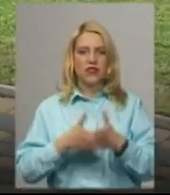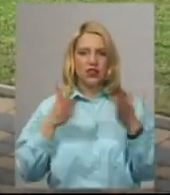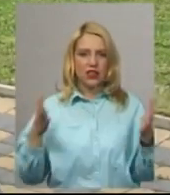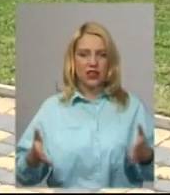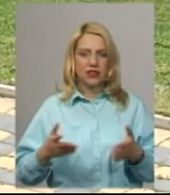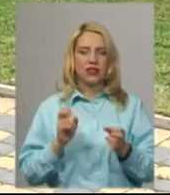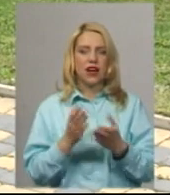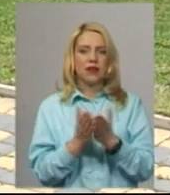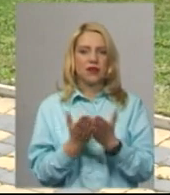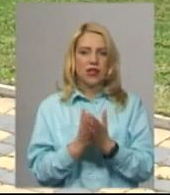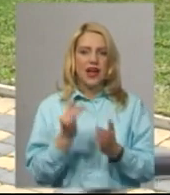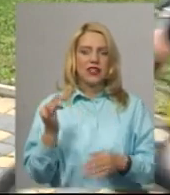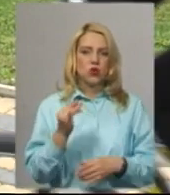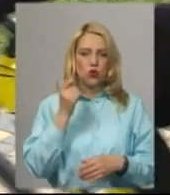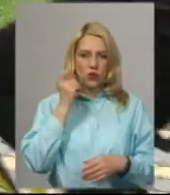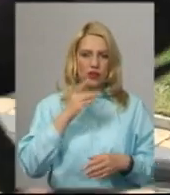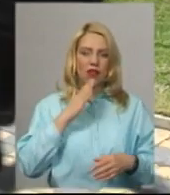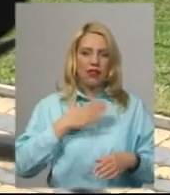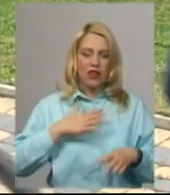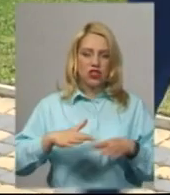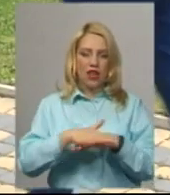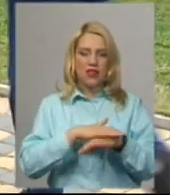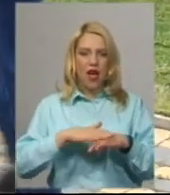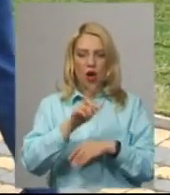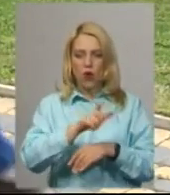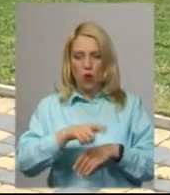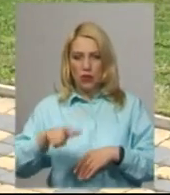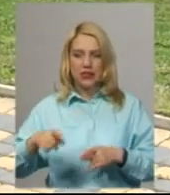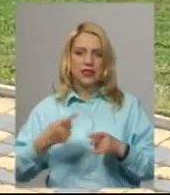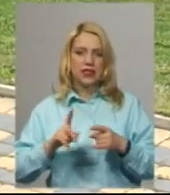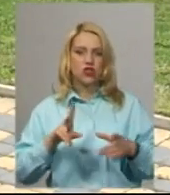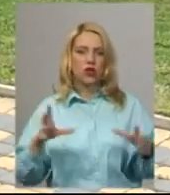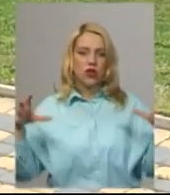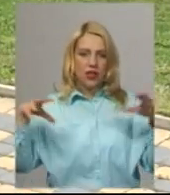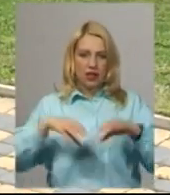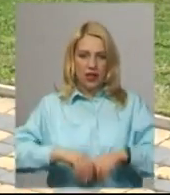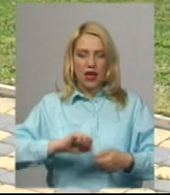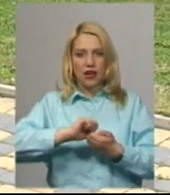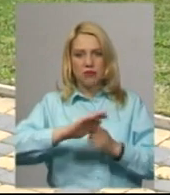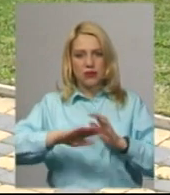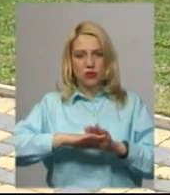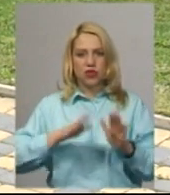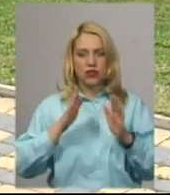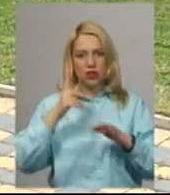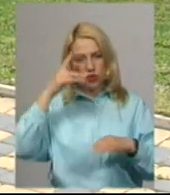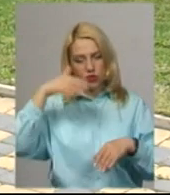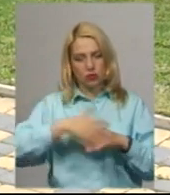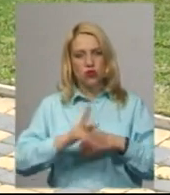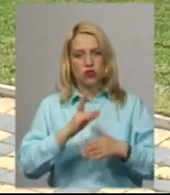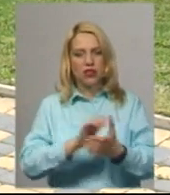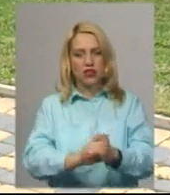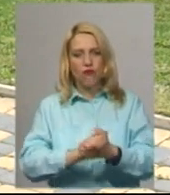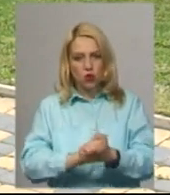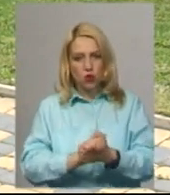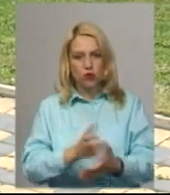народи – це те, що нас єднає. Напевно, Кам'янець тільки розуміє, що тільки в єднанні, в дружбі, в